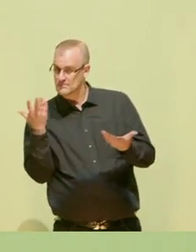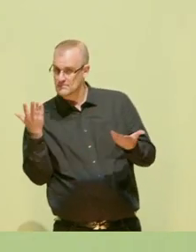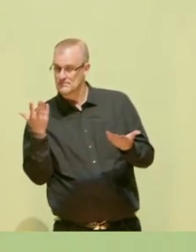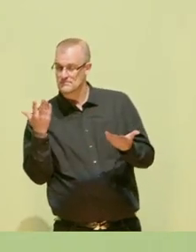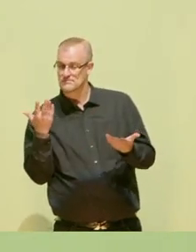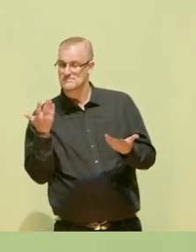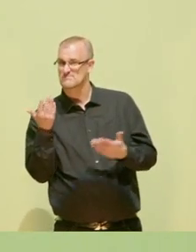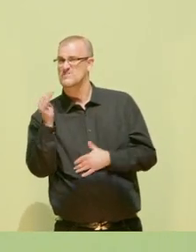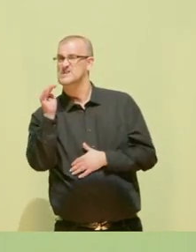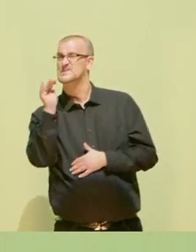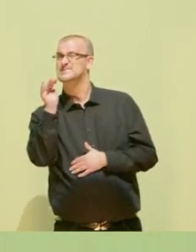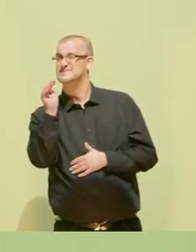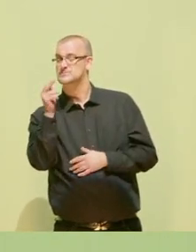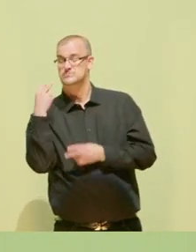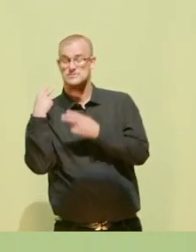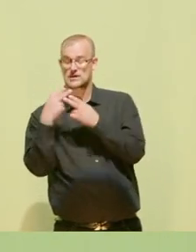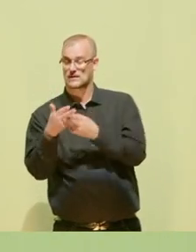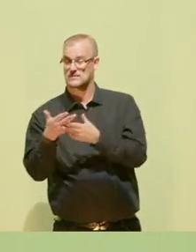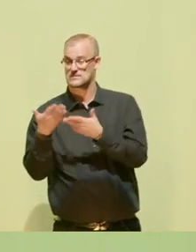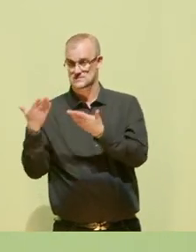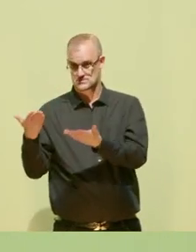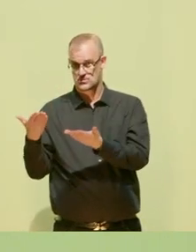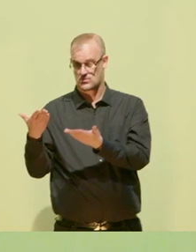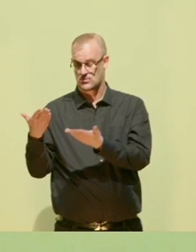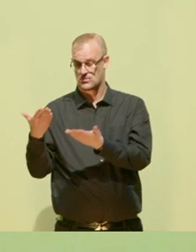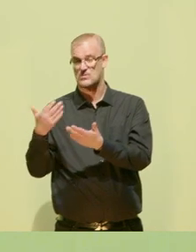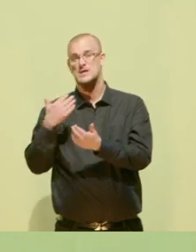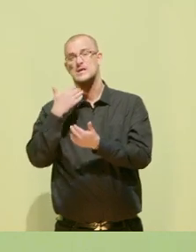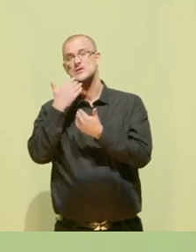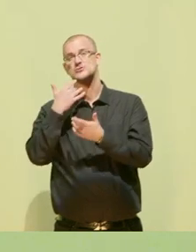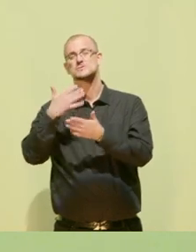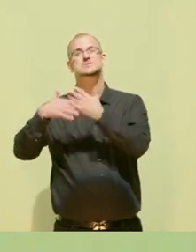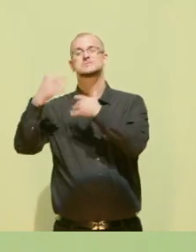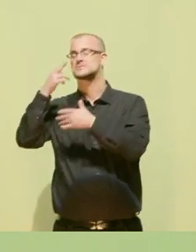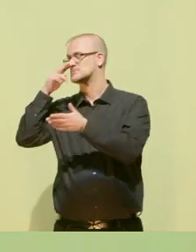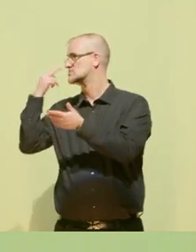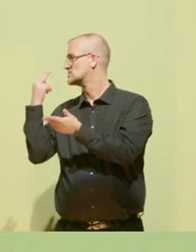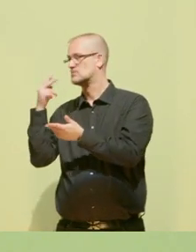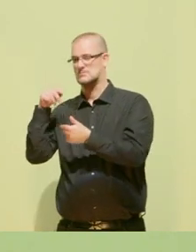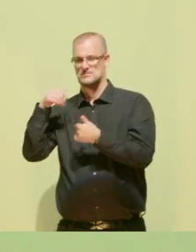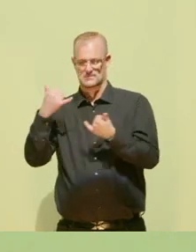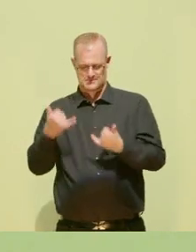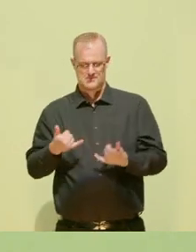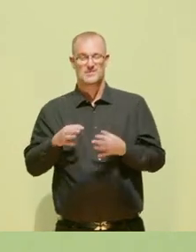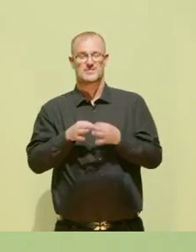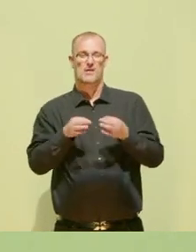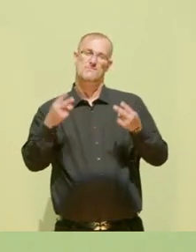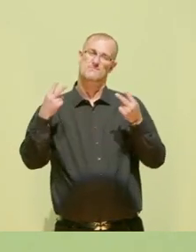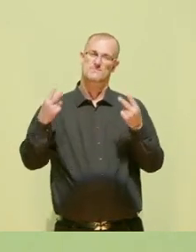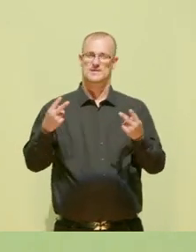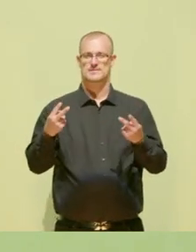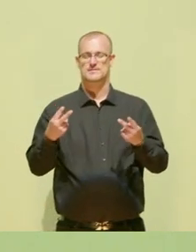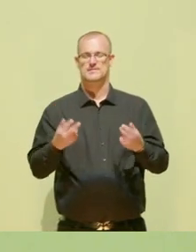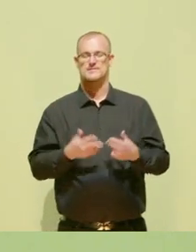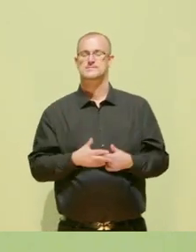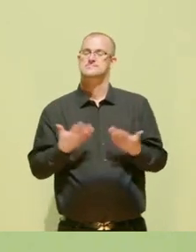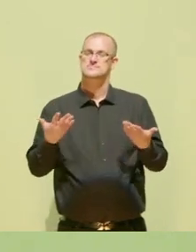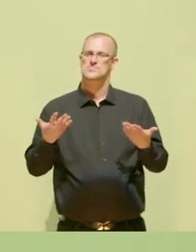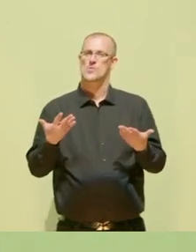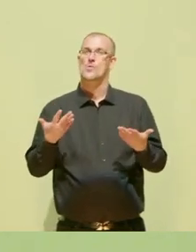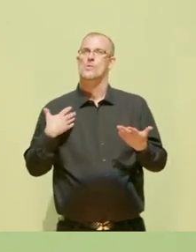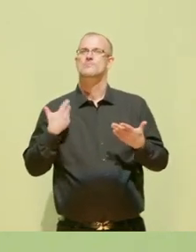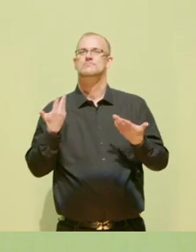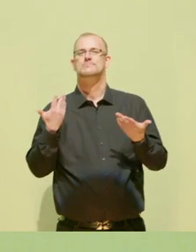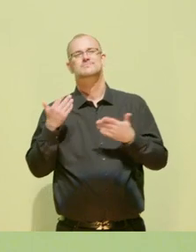die zukünftigen Generationen werden genau auf diesen Punkt in der Geschichte schauen. Liebe Freundinnen und Freunde, das wird ein Wendepunkt